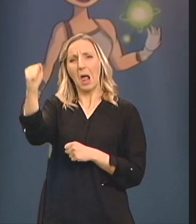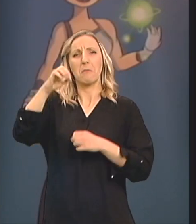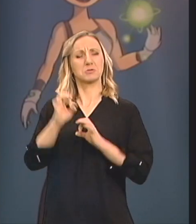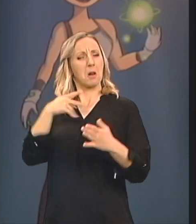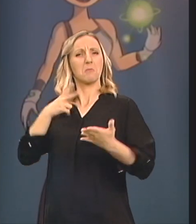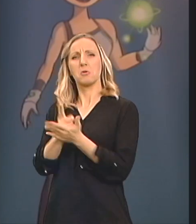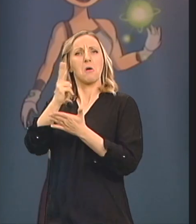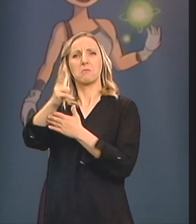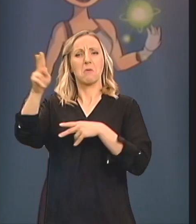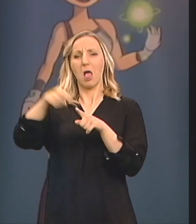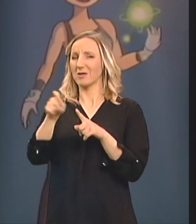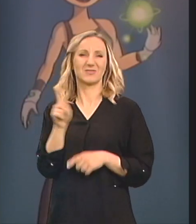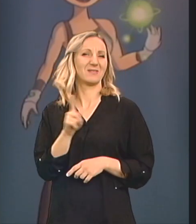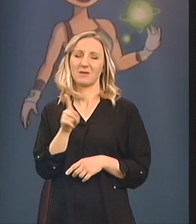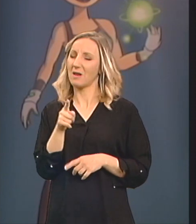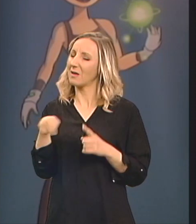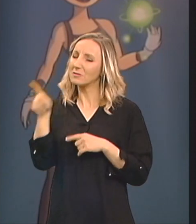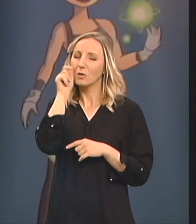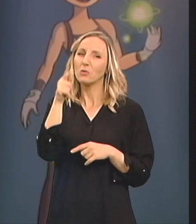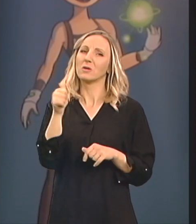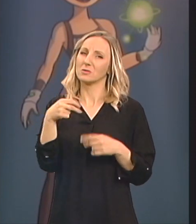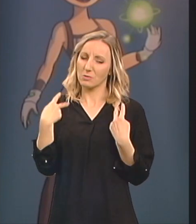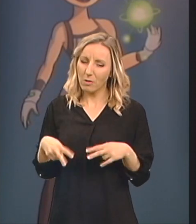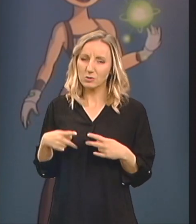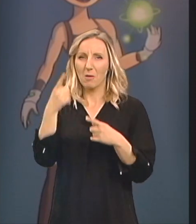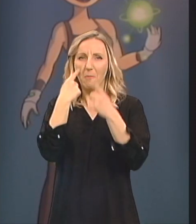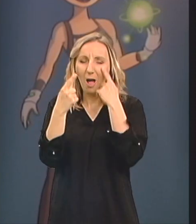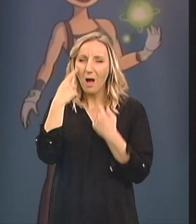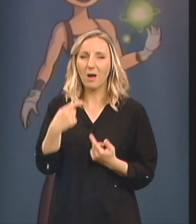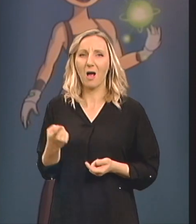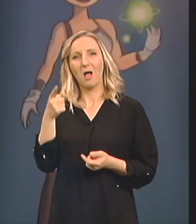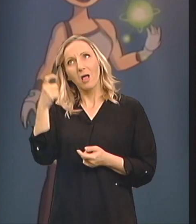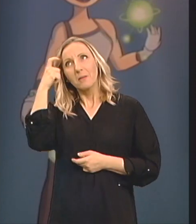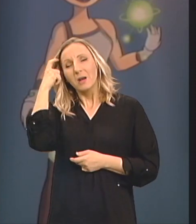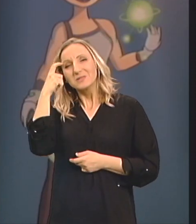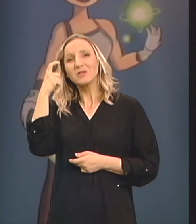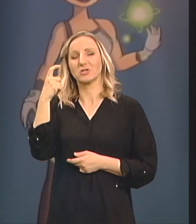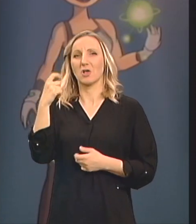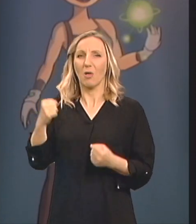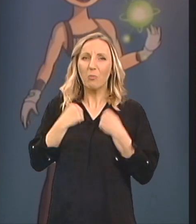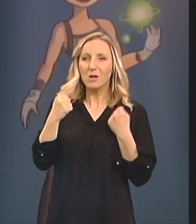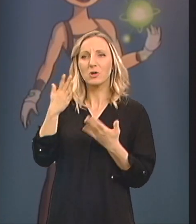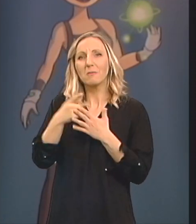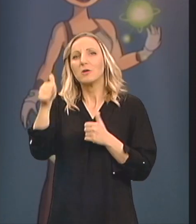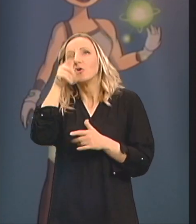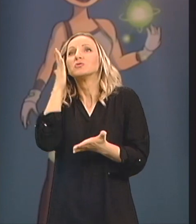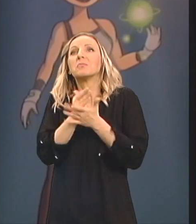To su ljudi koji su se i bojali I plakali I pitali se šta će biti s njima Ali su to prebrodili To su